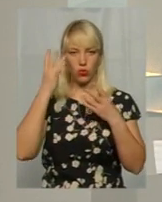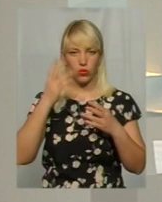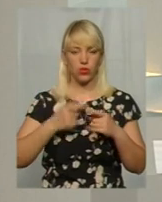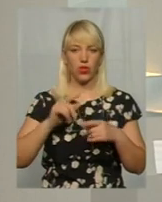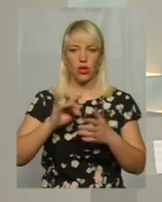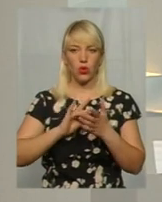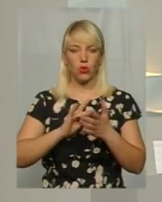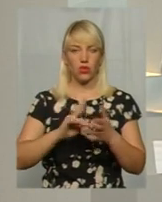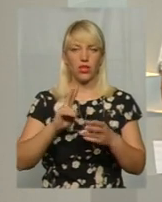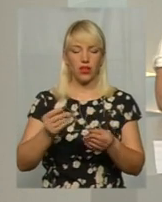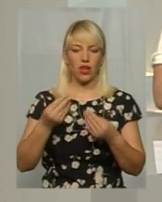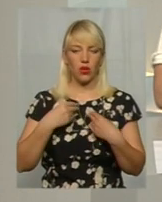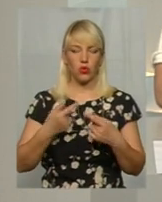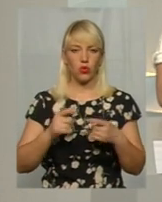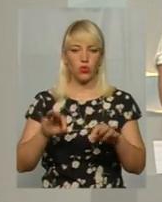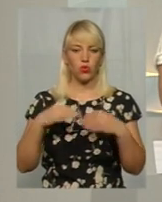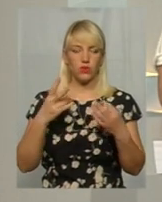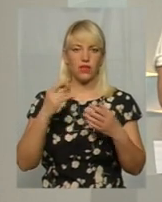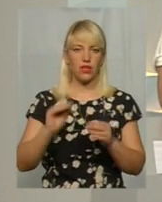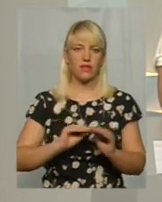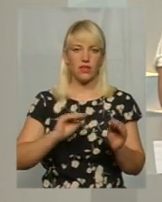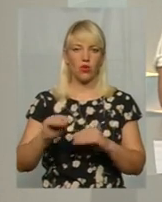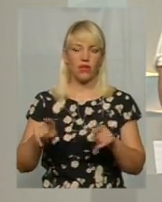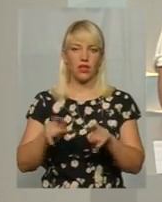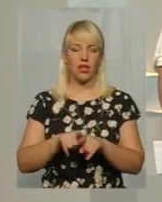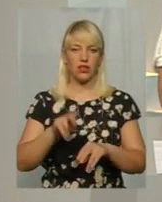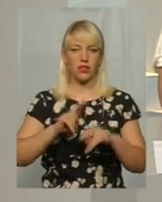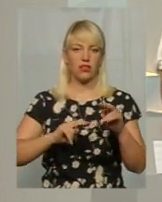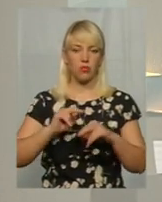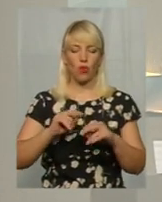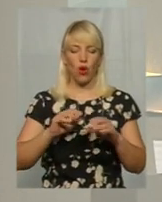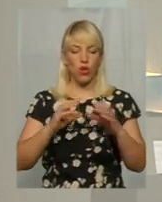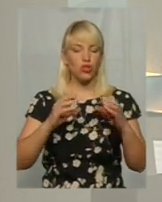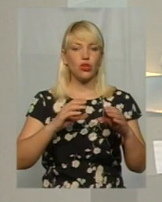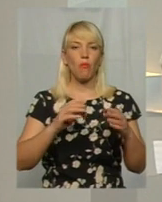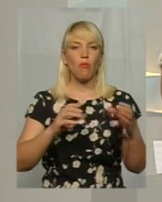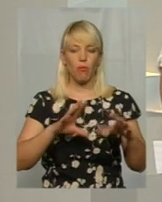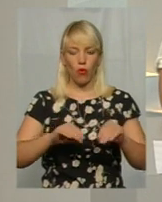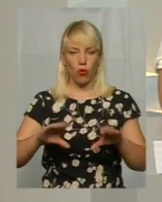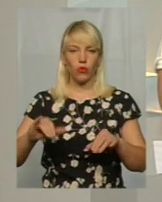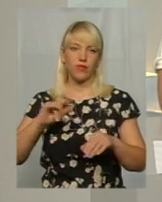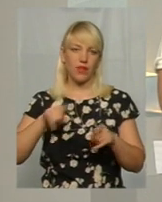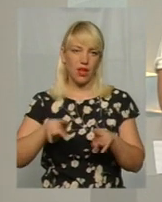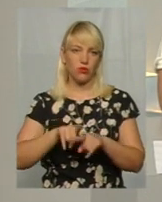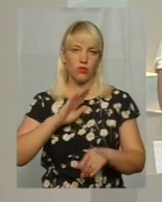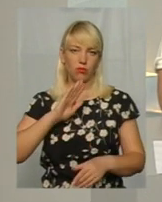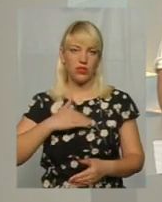безпосередньо видають дозволи на встановлення таких споруд у нашому місті. Які документи для цього потрібні? Зараз у коментарі.